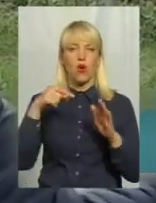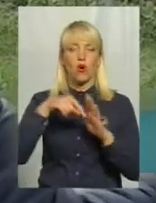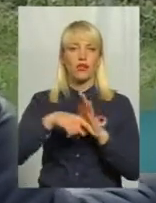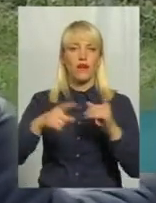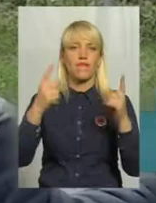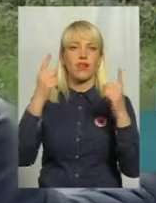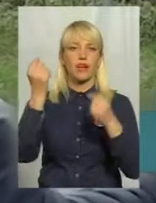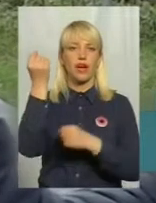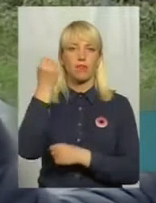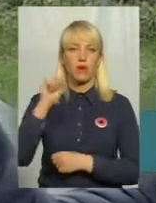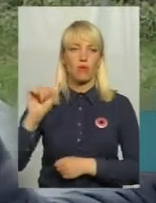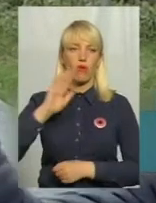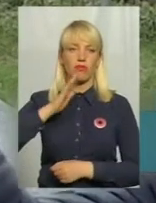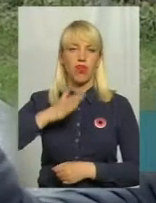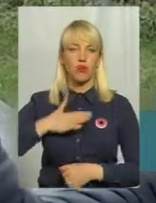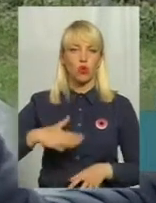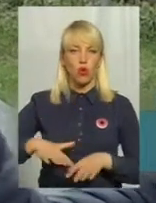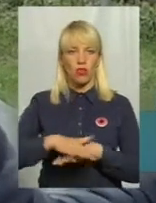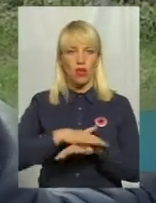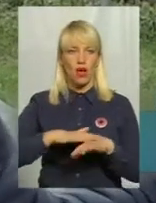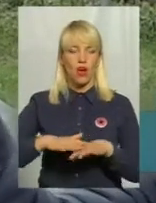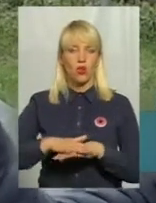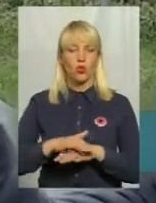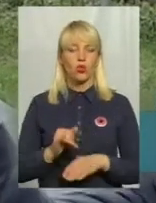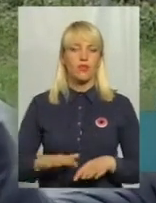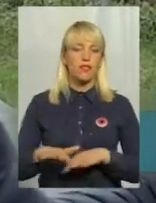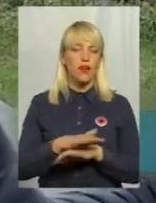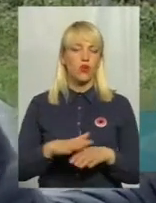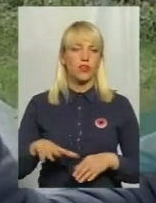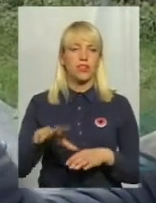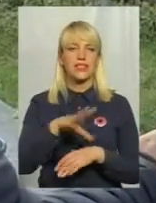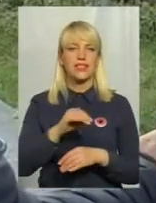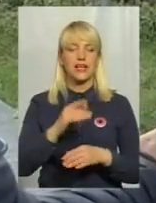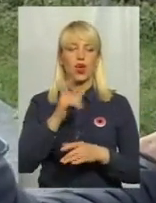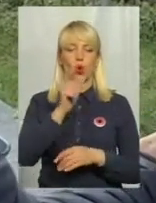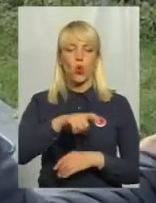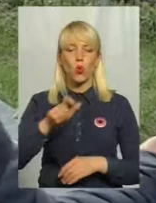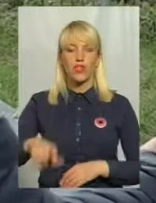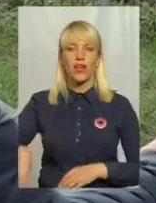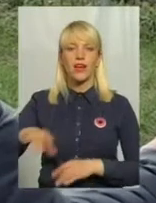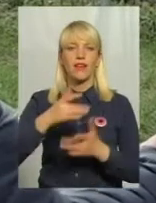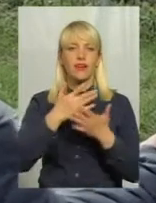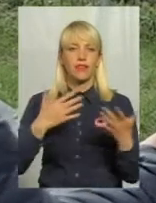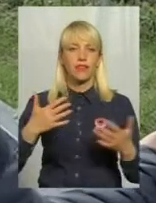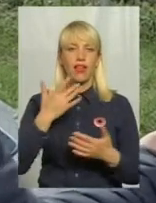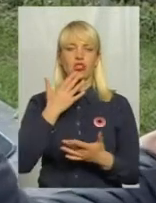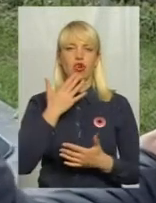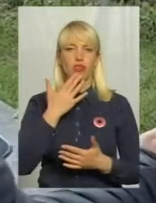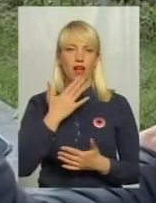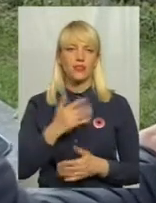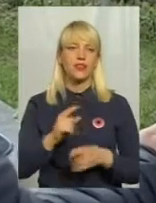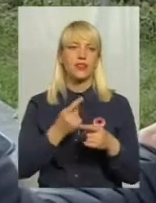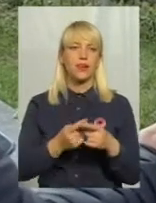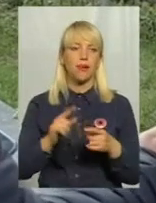нашого народу, народу всіх людей, національності. Побіда, яка